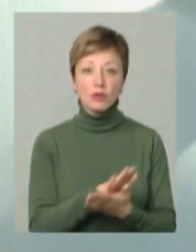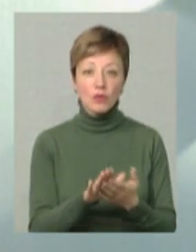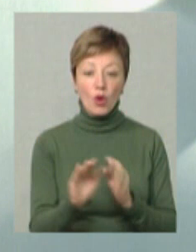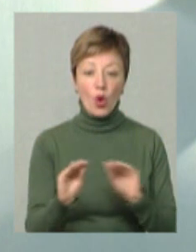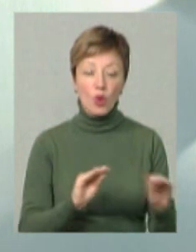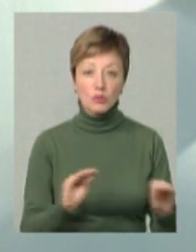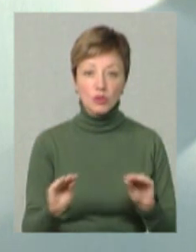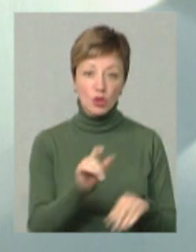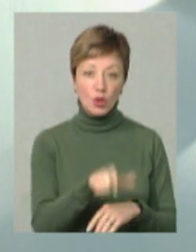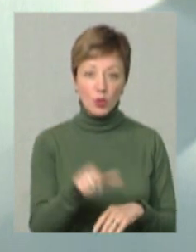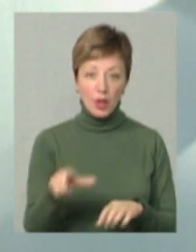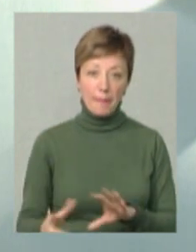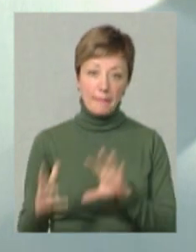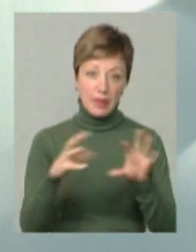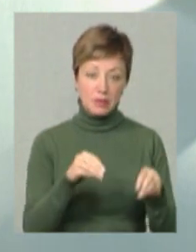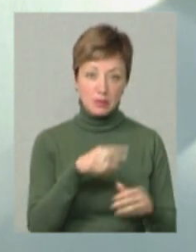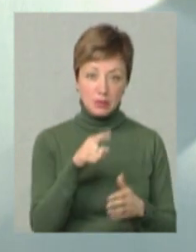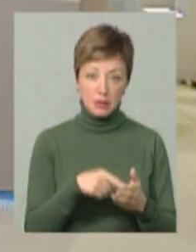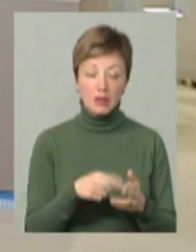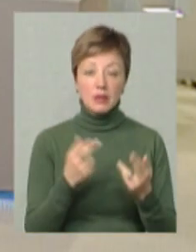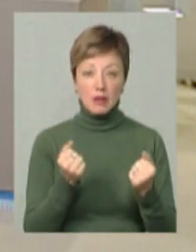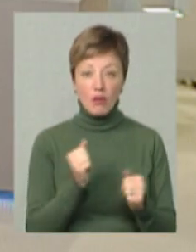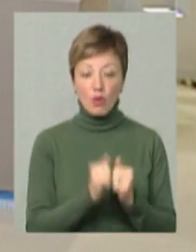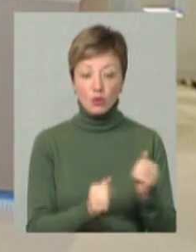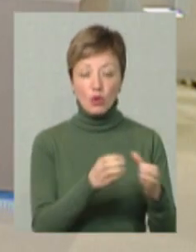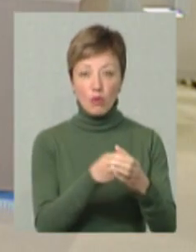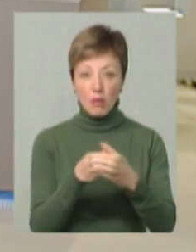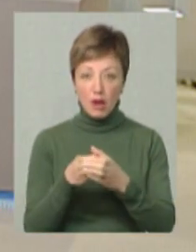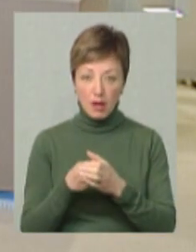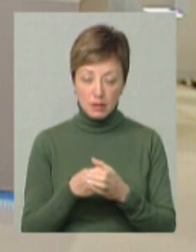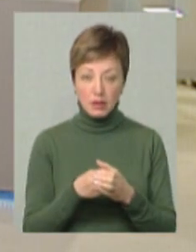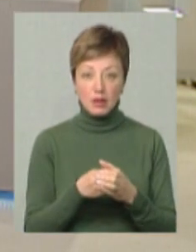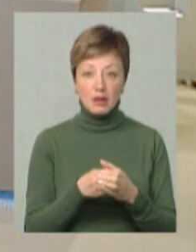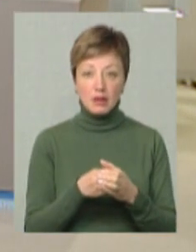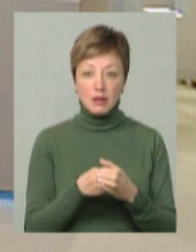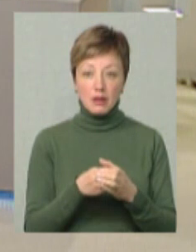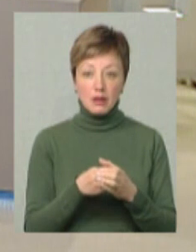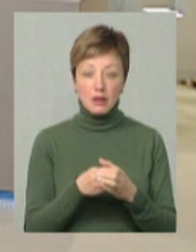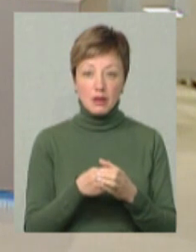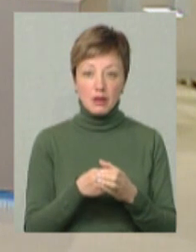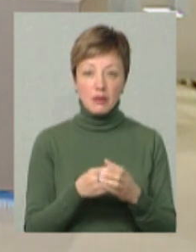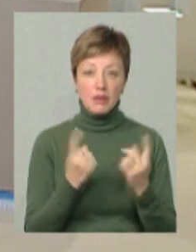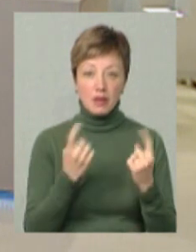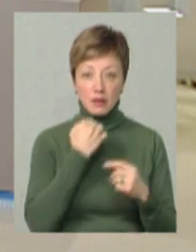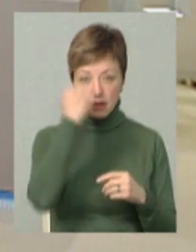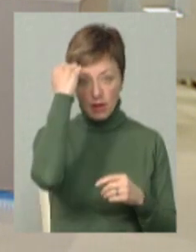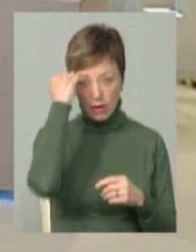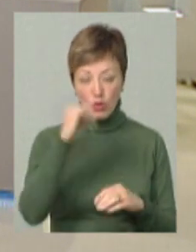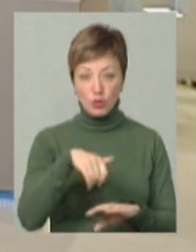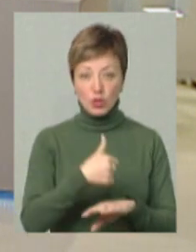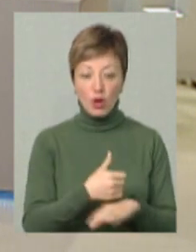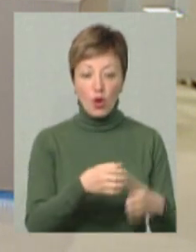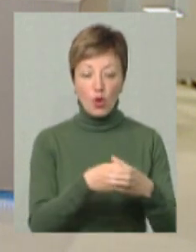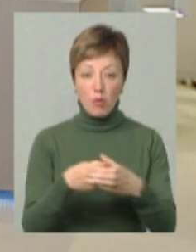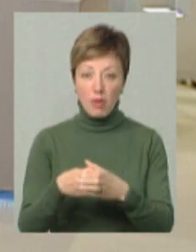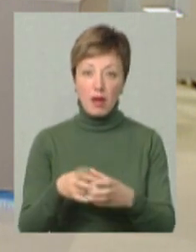розміщення переселенців? Також є. У кожній громаді, кожна громада, за що також велике дякую, як очільникам